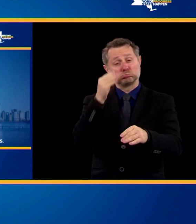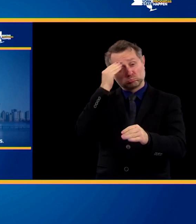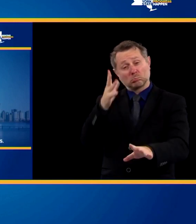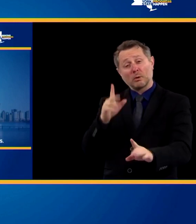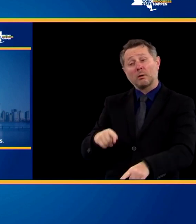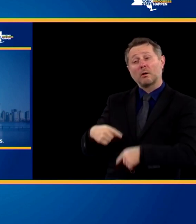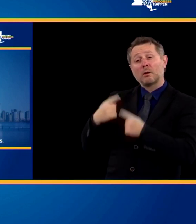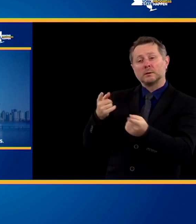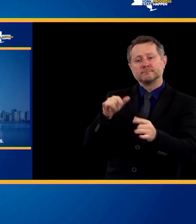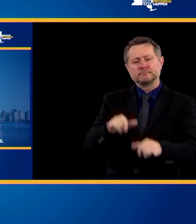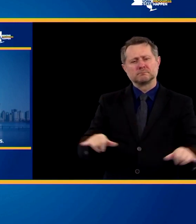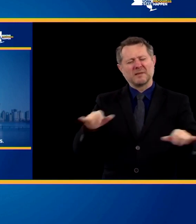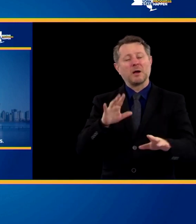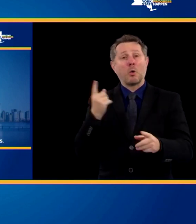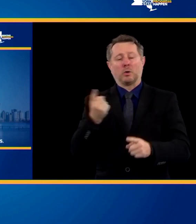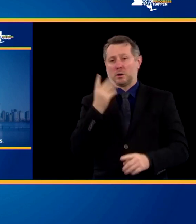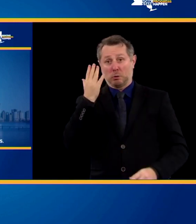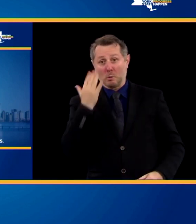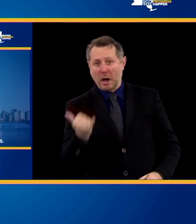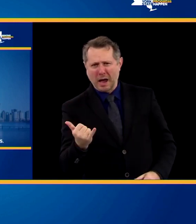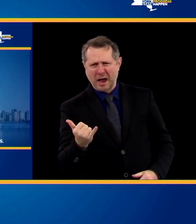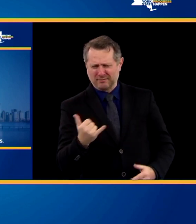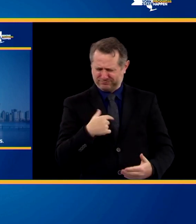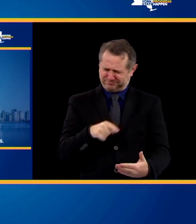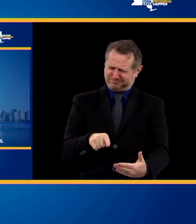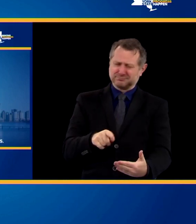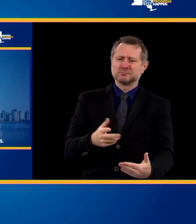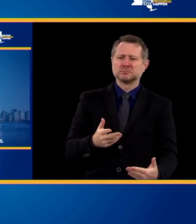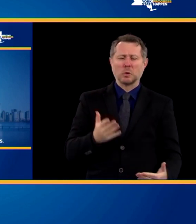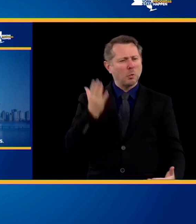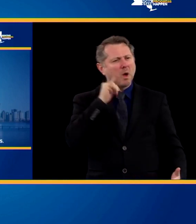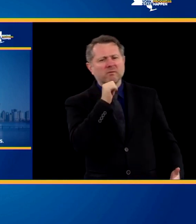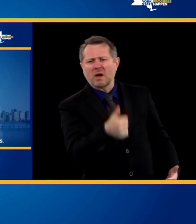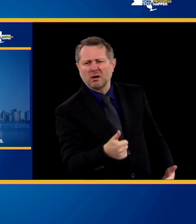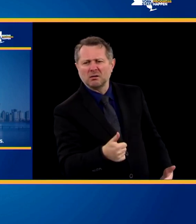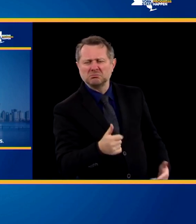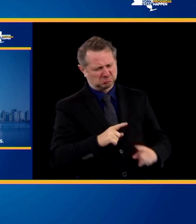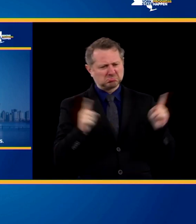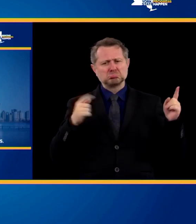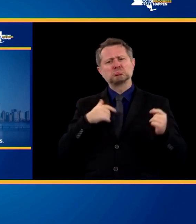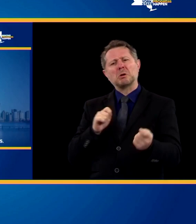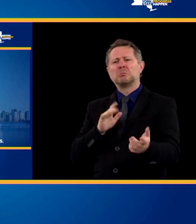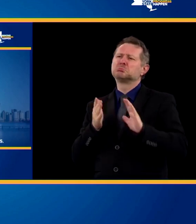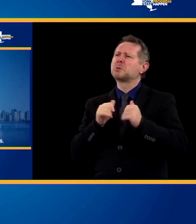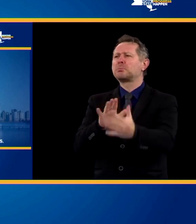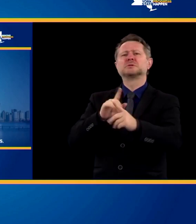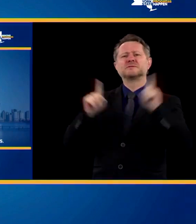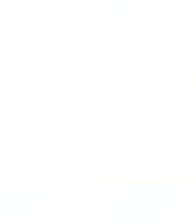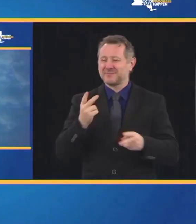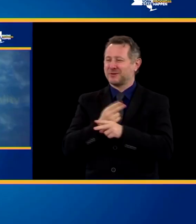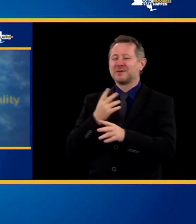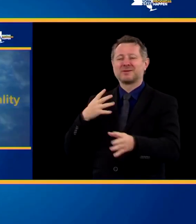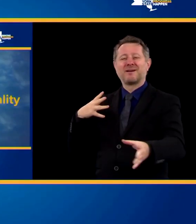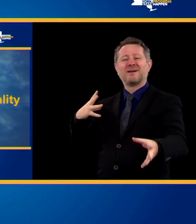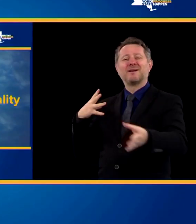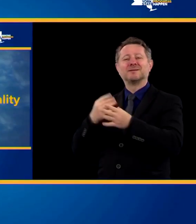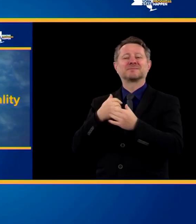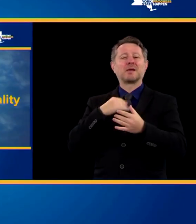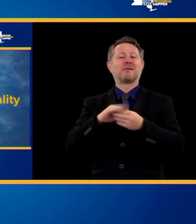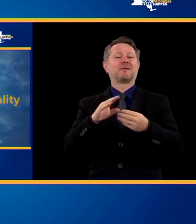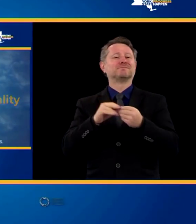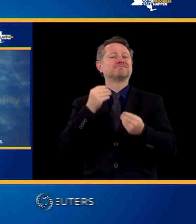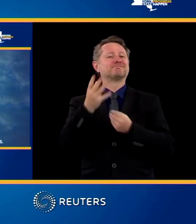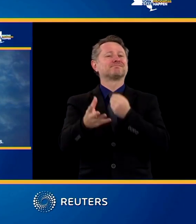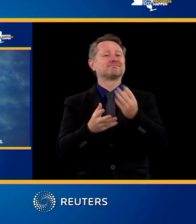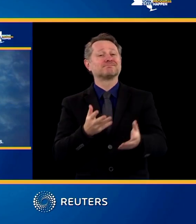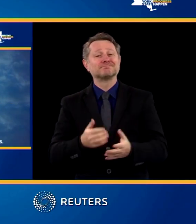Cuomo sagte weiter, Veränderungen zu erreichen sei sehr schwer. Das gelte für einzelne Menschen und die Gesellschaft als Ganzes. Wer sich